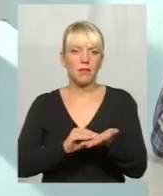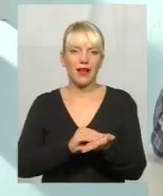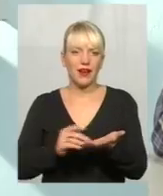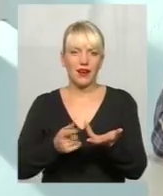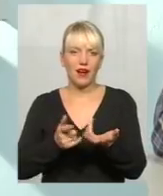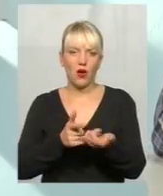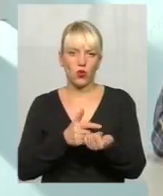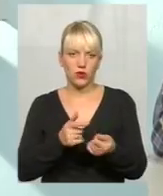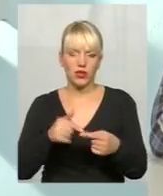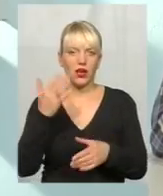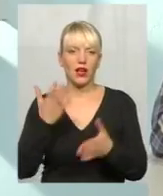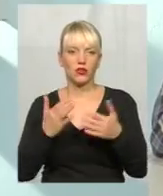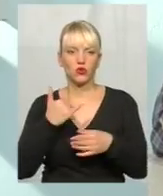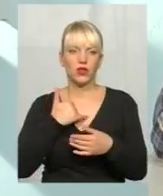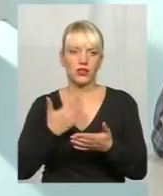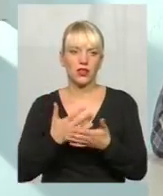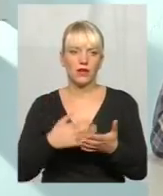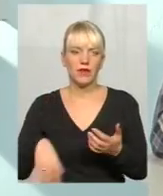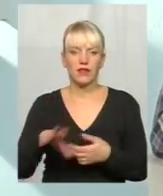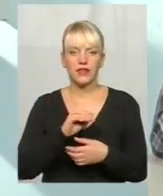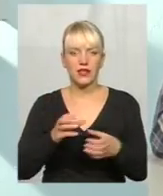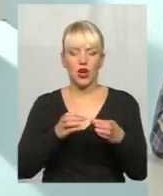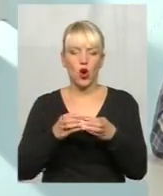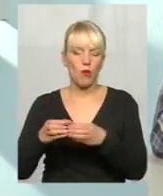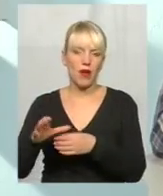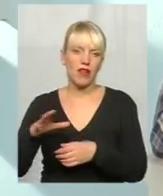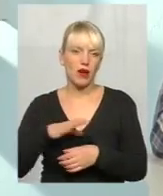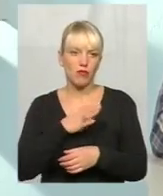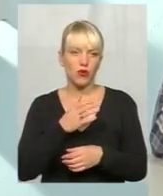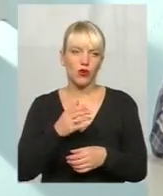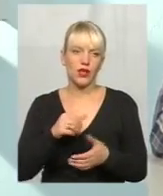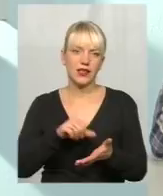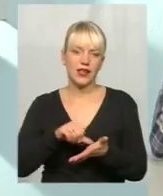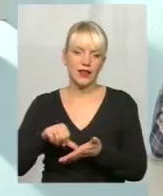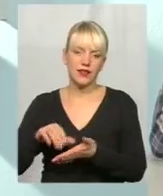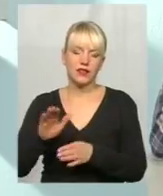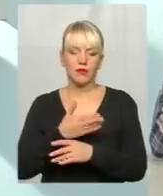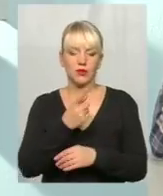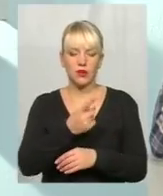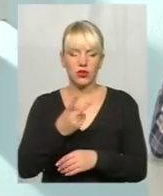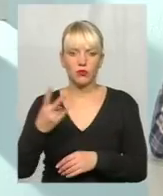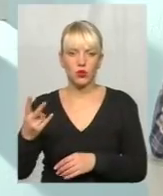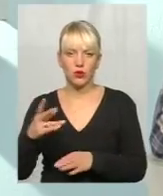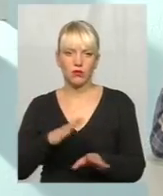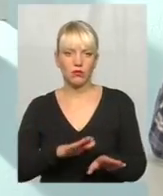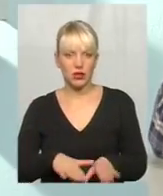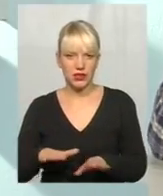Там, оскільки в нас майже в усіх громадах велика різниця між першим і другим місцем, тому, в принципі,